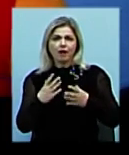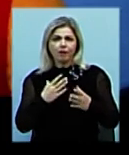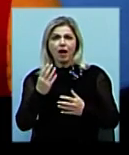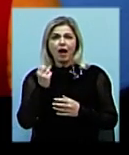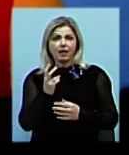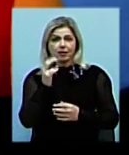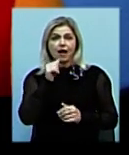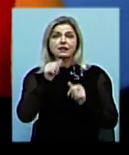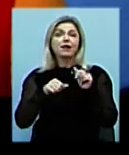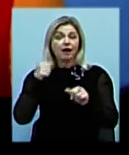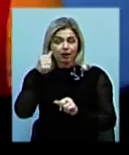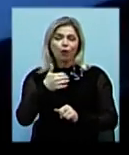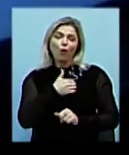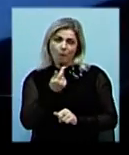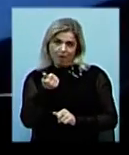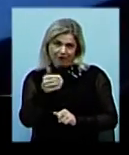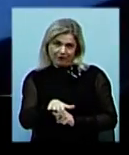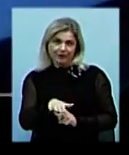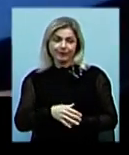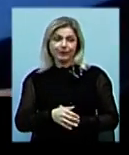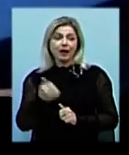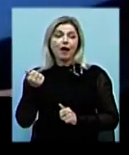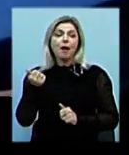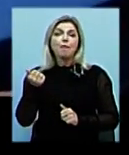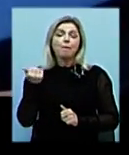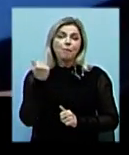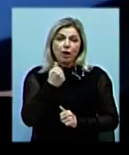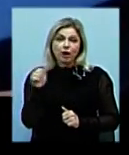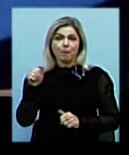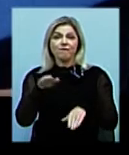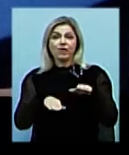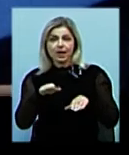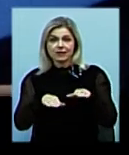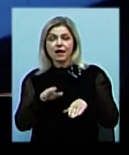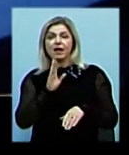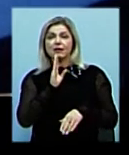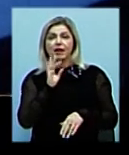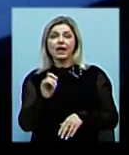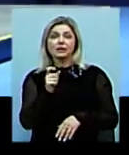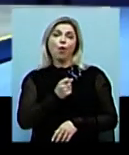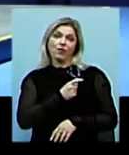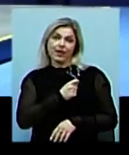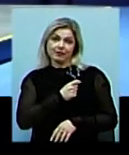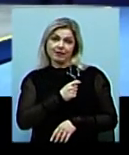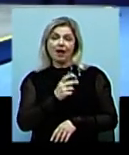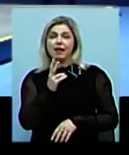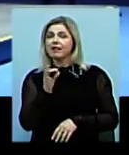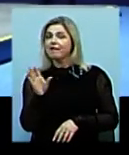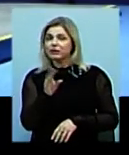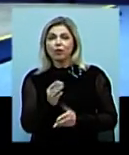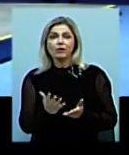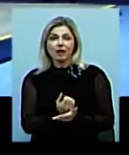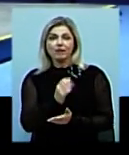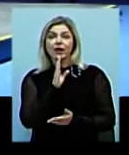хочу зайняти першу. Переможницею у цій ваговій категорії стала Катерина Гордіян з Одещини. Хоча не все давалося